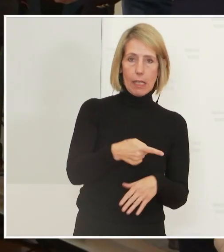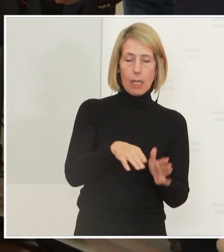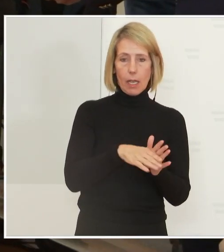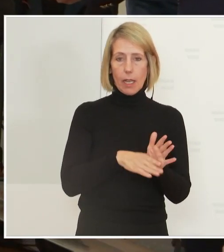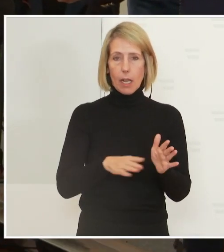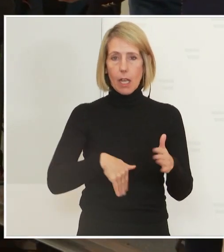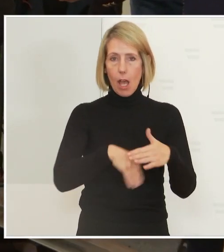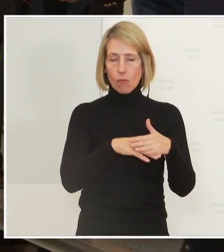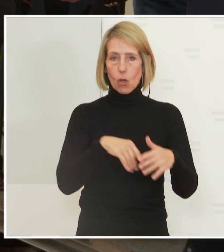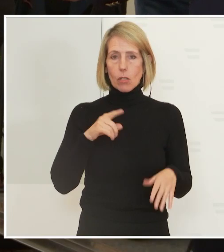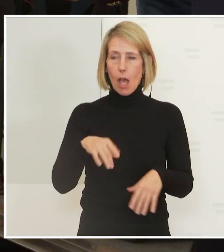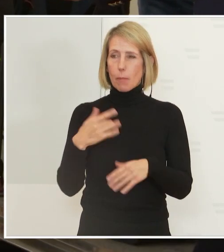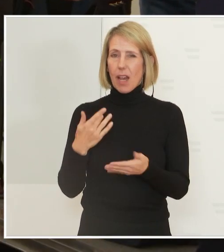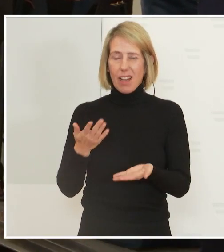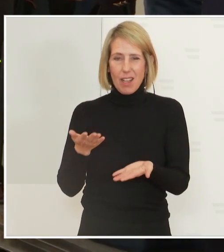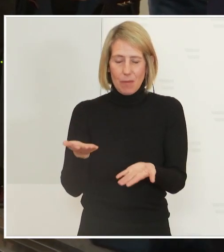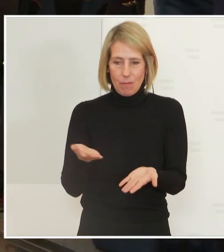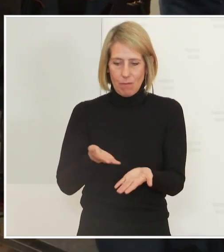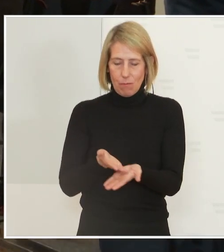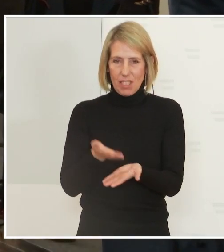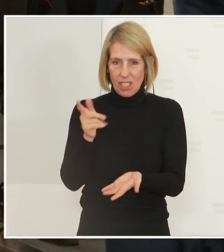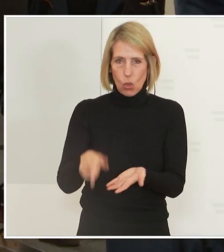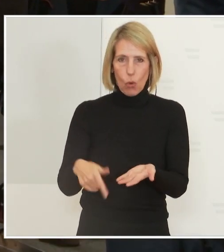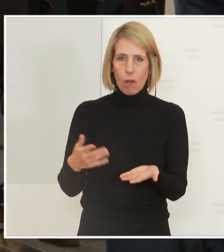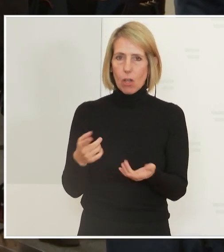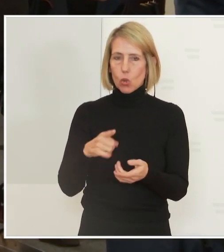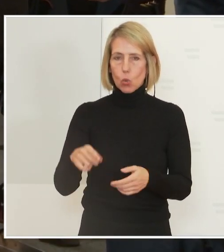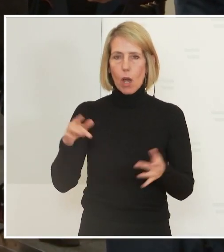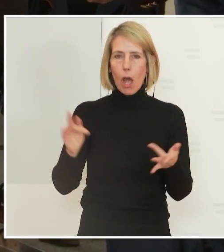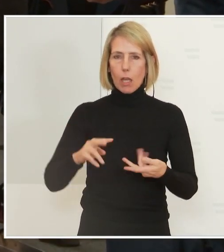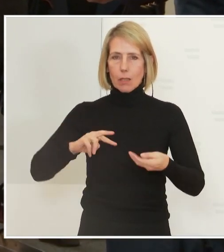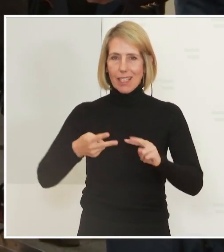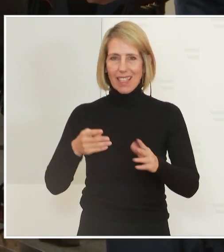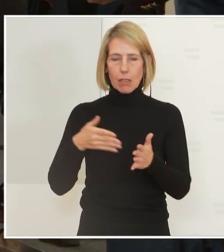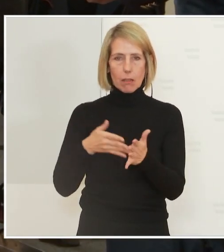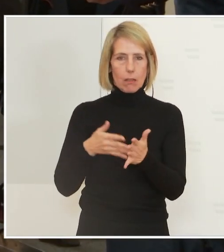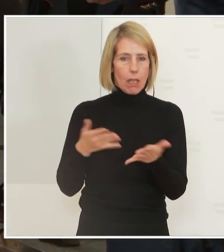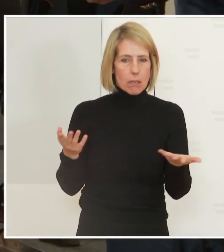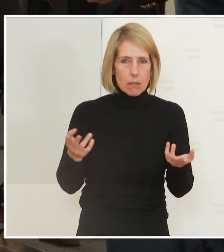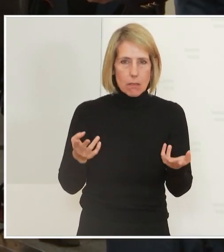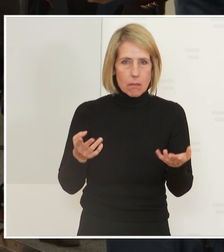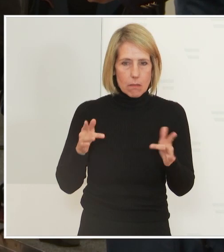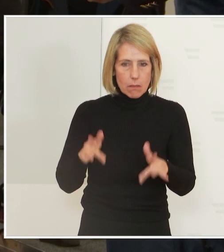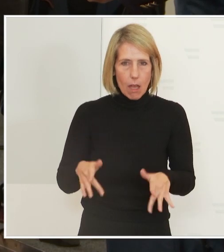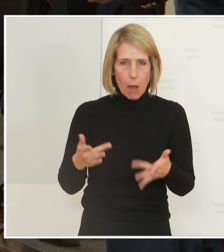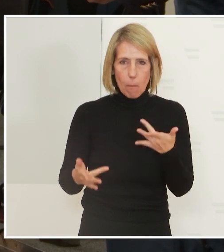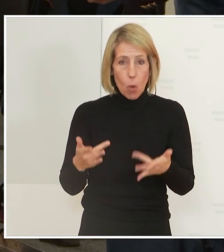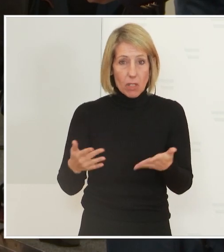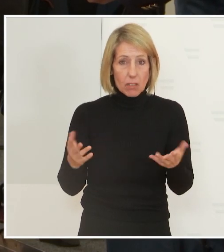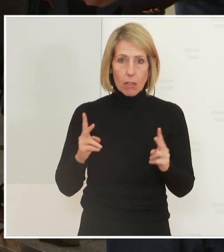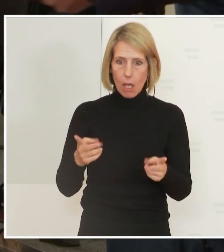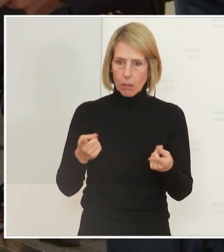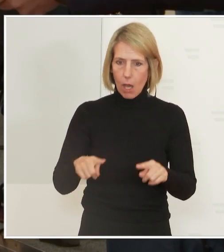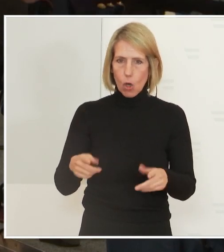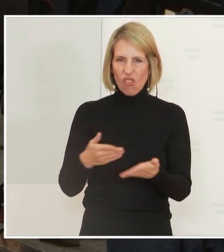die Bedienung aber gerade einmal einen Antigentest hat. Was bringt das jetzt epidemiologisch? Kann ja super angesteckt werden und alle anderen auch von der Bedienung, oder?